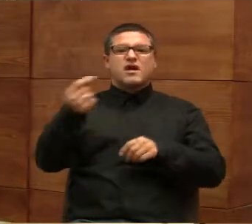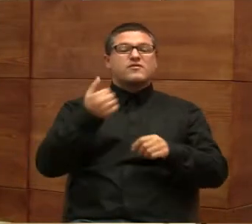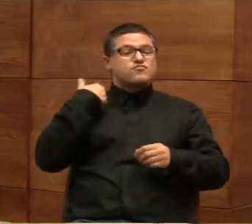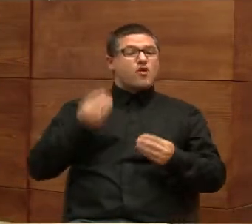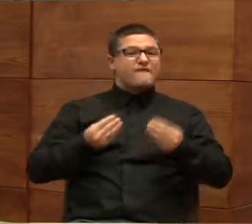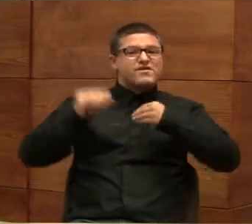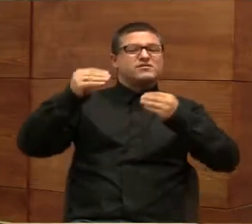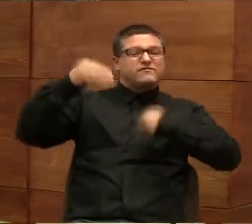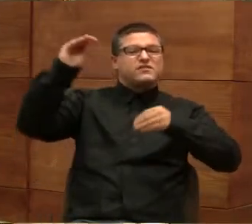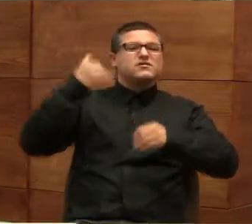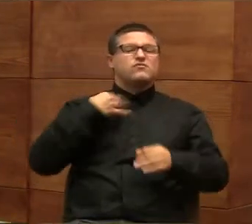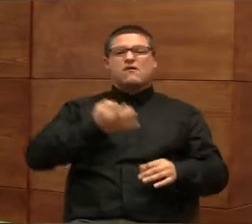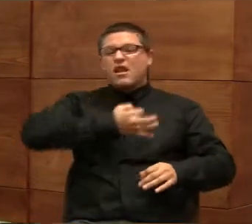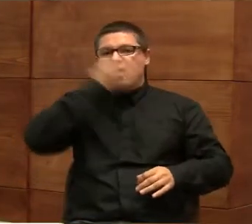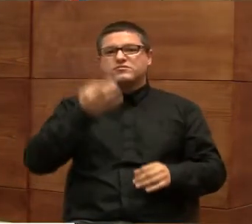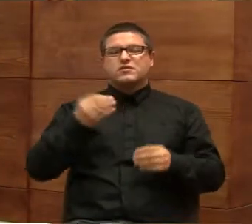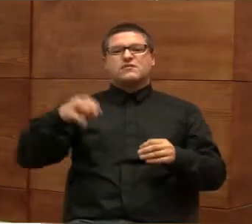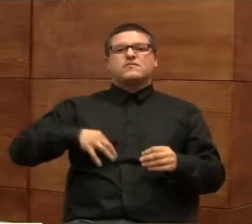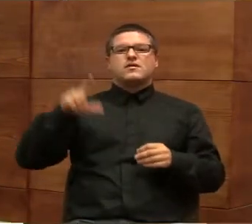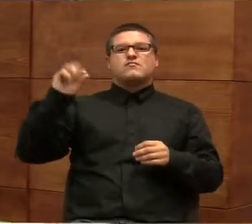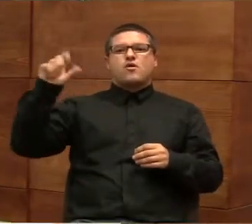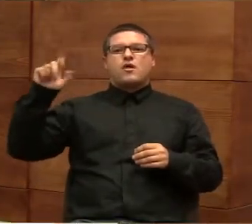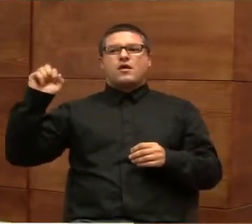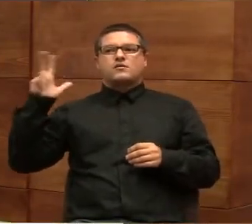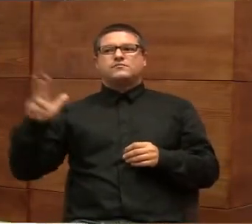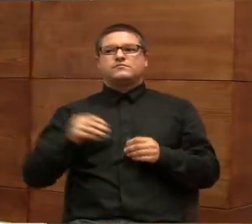więcej, żeby było lepsze? Pani Ewelina Polak.